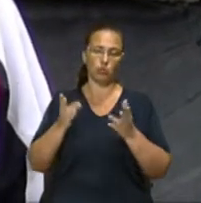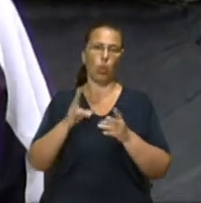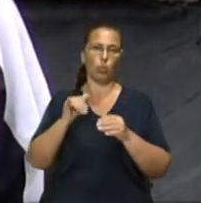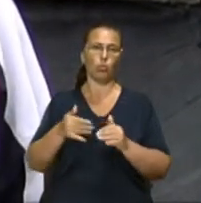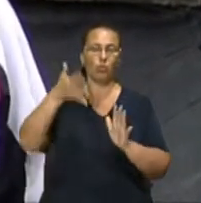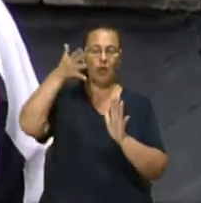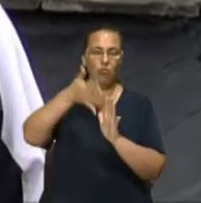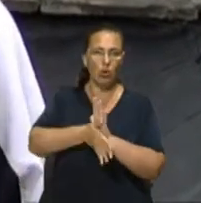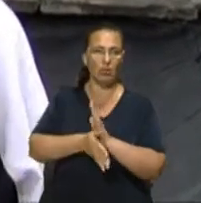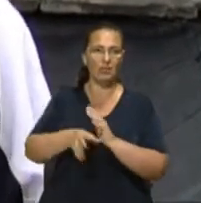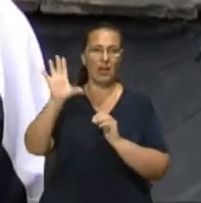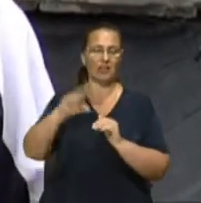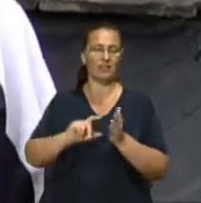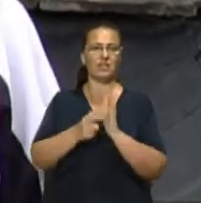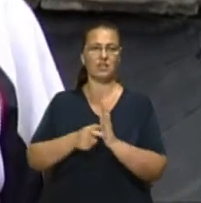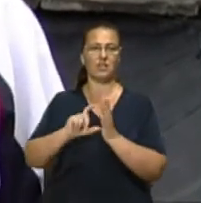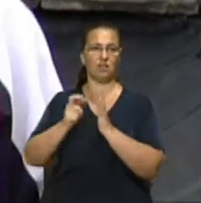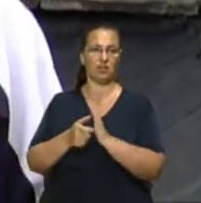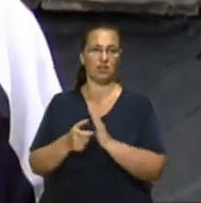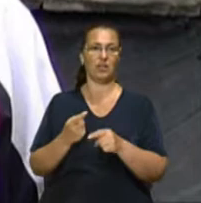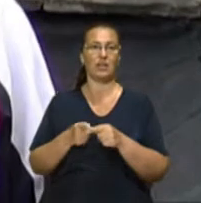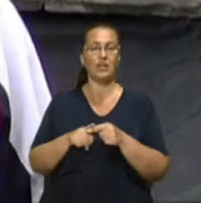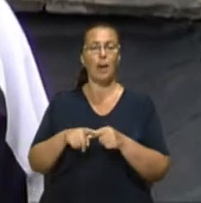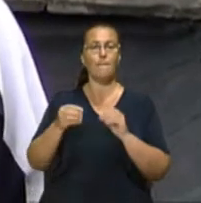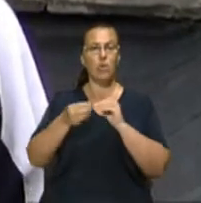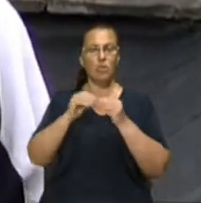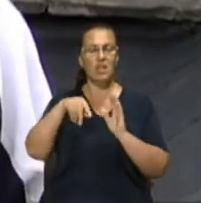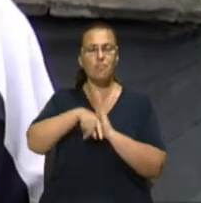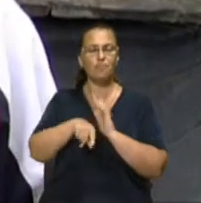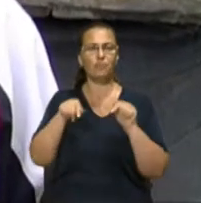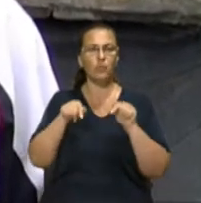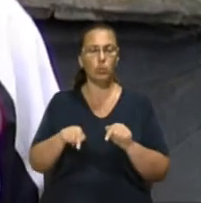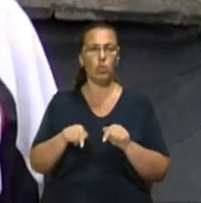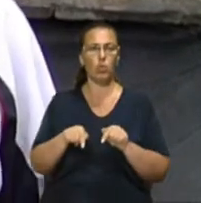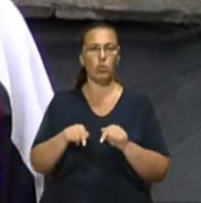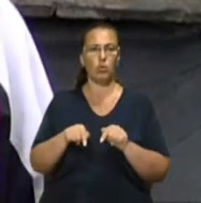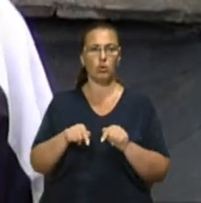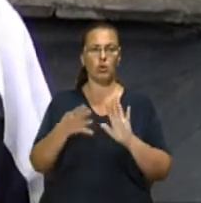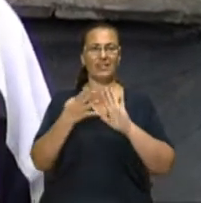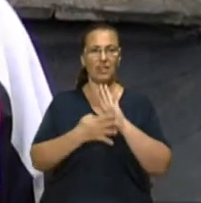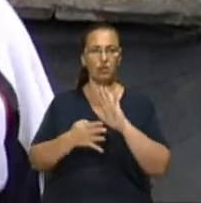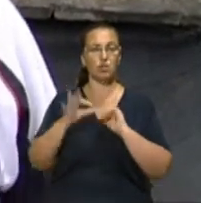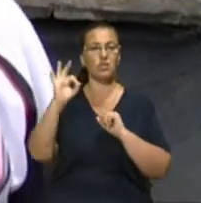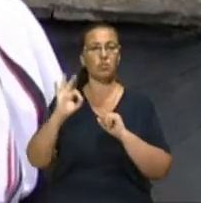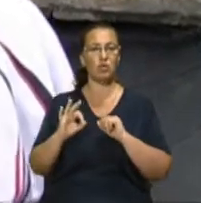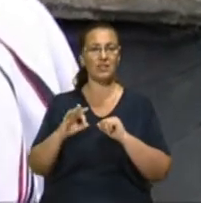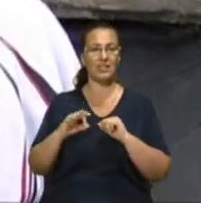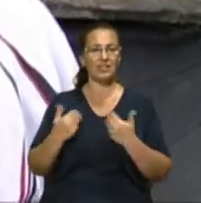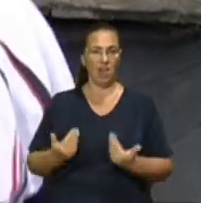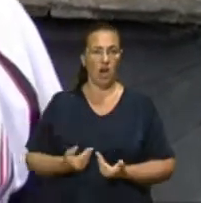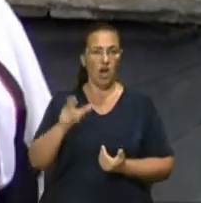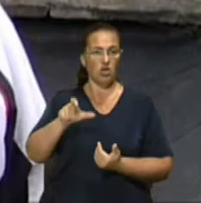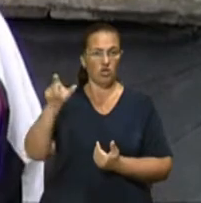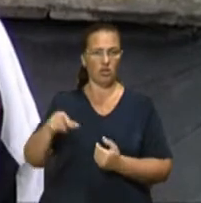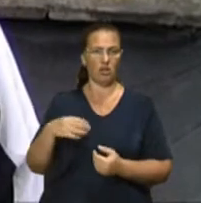квартири, які тут. Сама проблема в тому полягає, 90% мешканців – це байдуже.